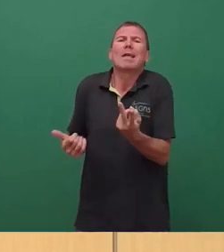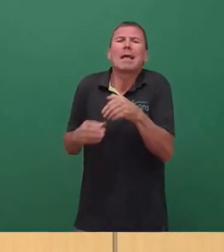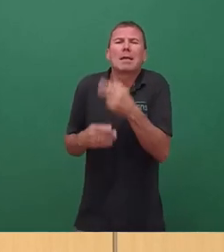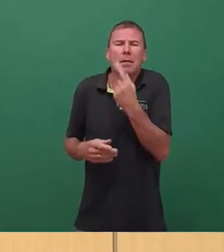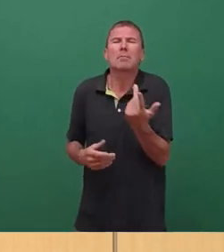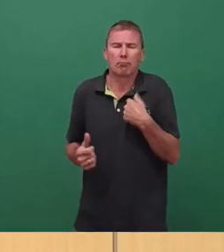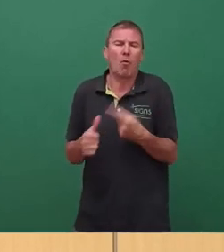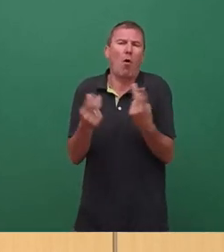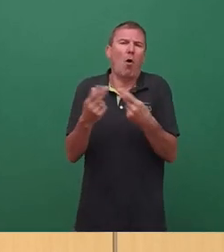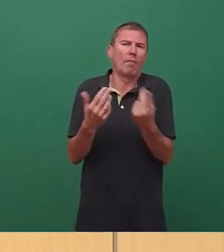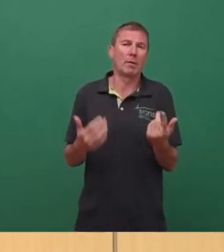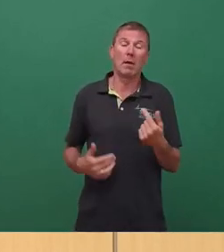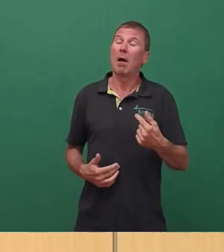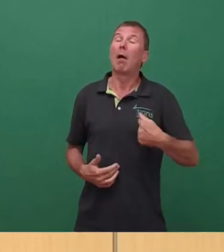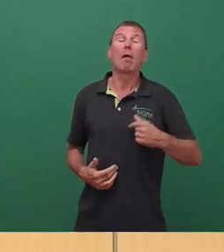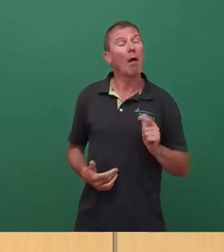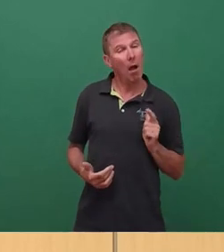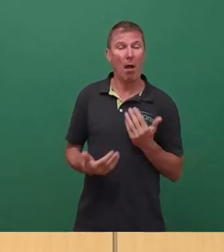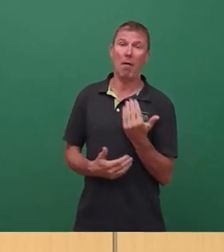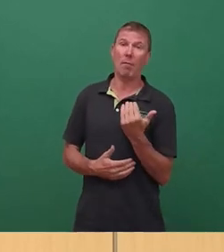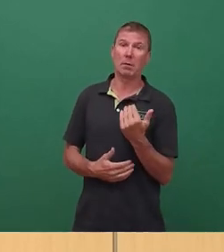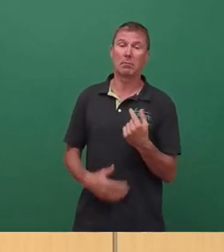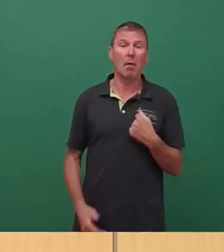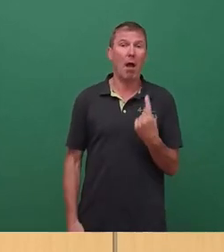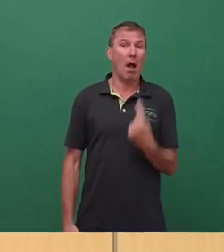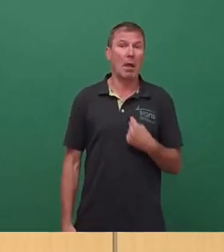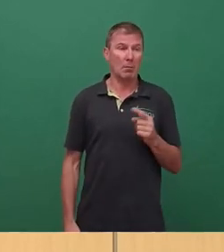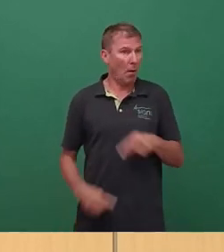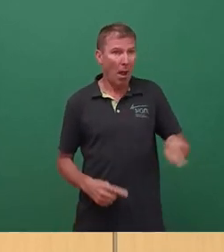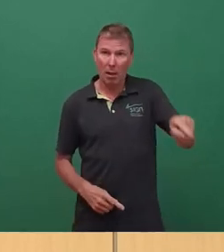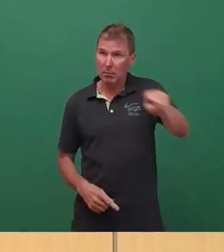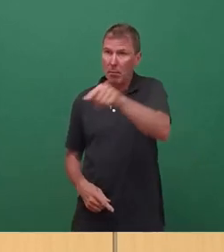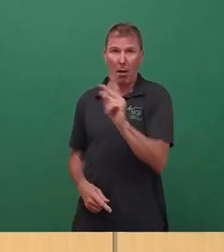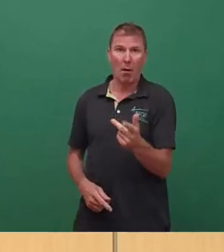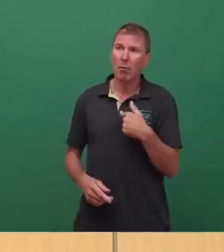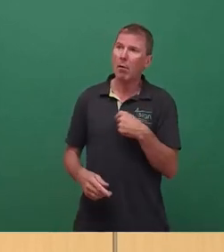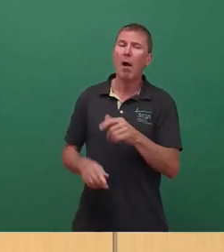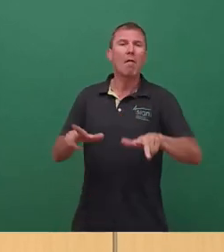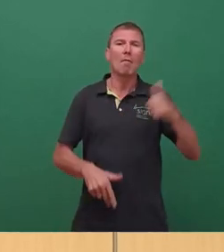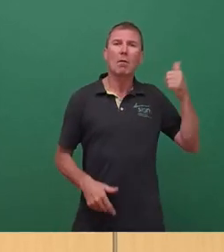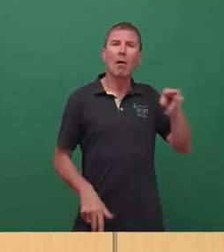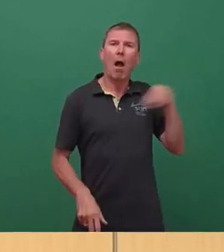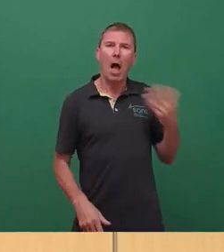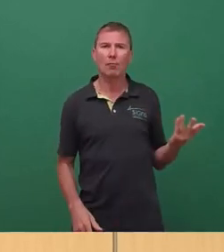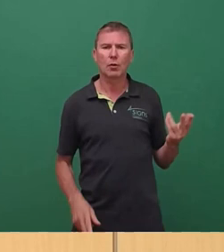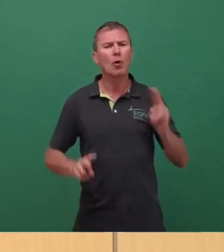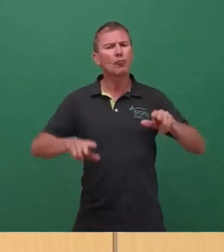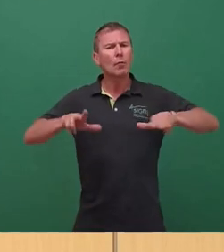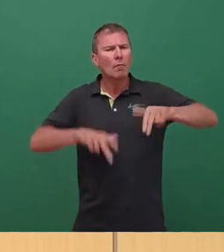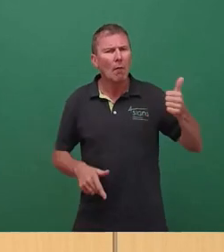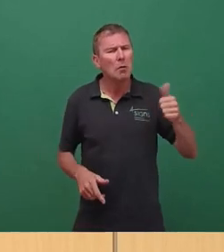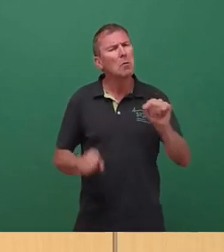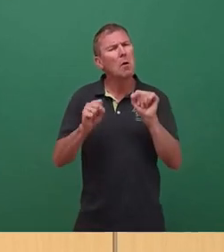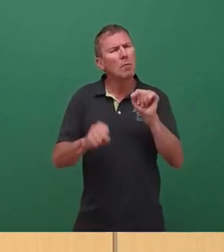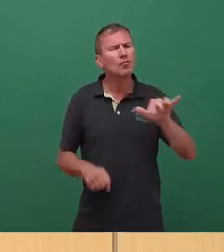Hier erwarte ich, und ich gehe davon aus, dass ich da nicht allein bin hier im Raum, Antworten der Verwaltung. Dass die Stadtverwaltung möglicherweise ein eigenes